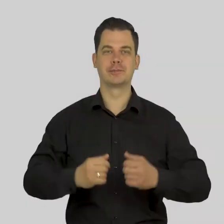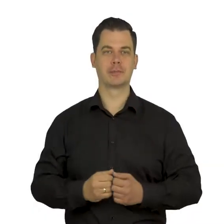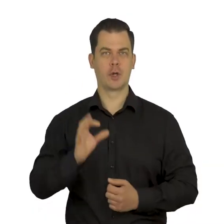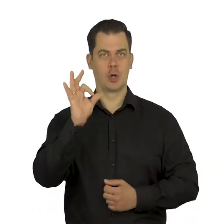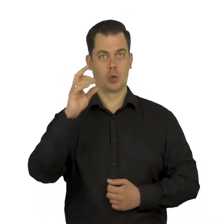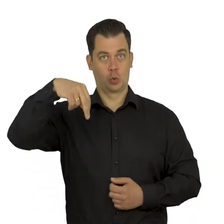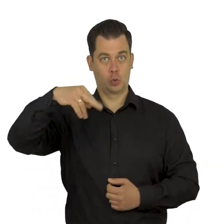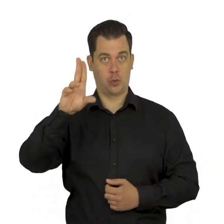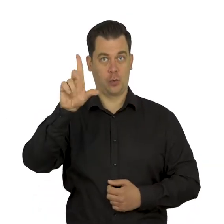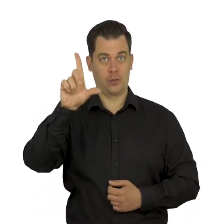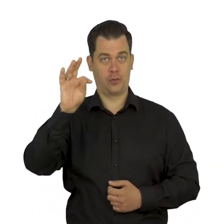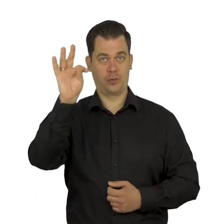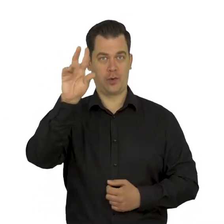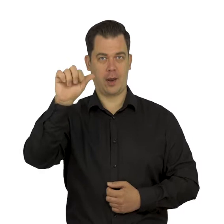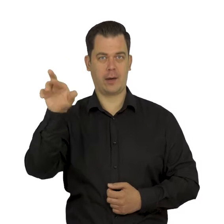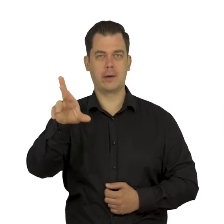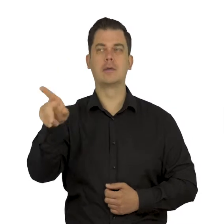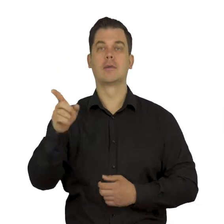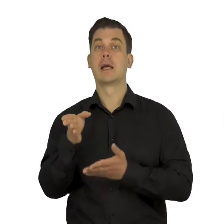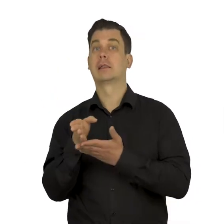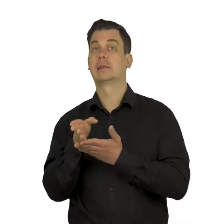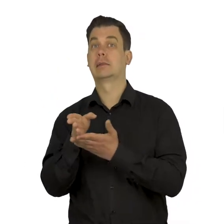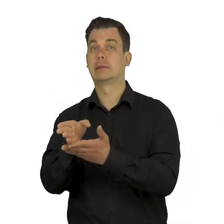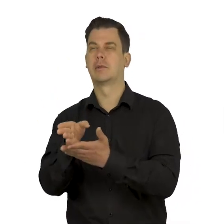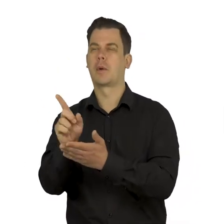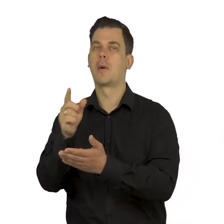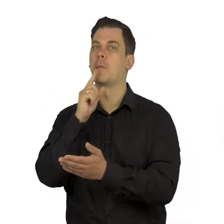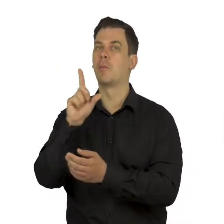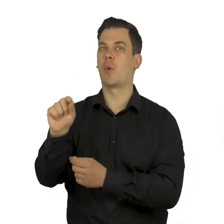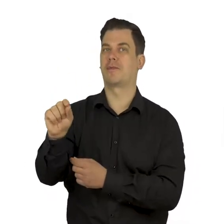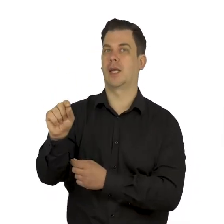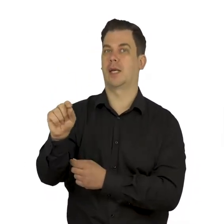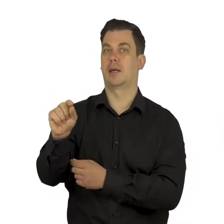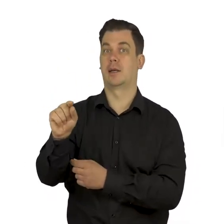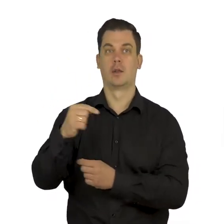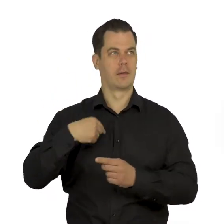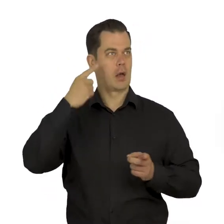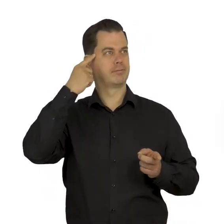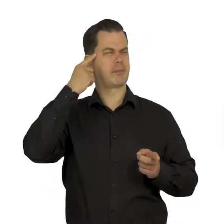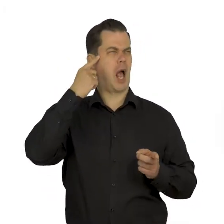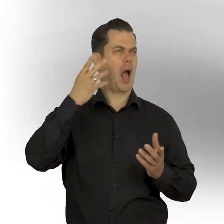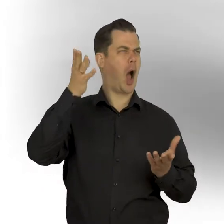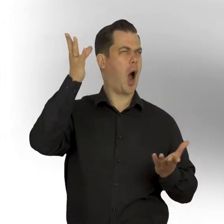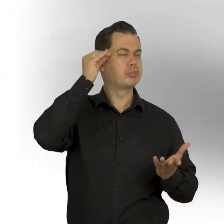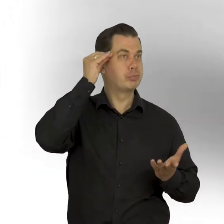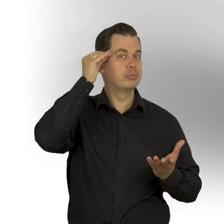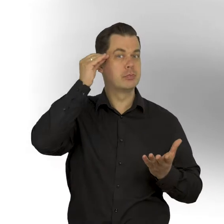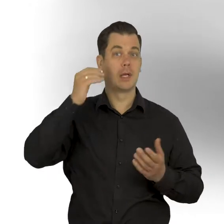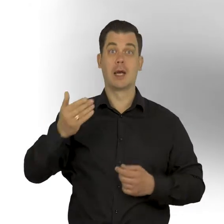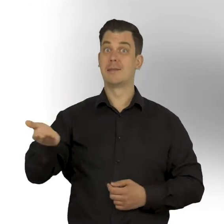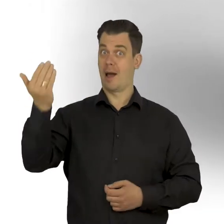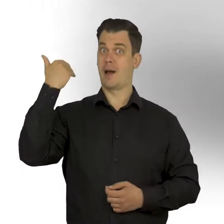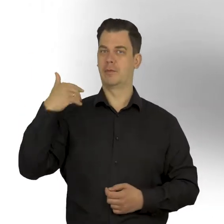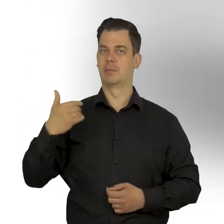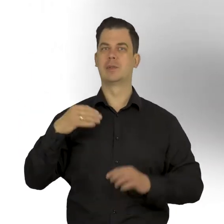Sufler to osoba podpowiadająca aktorowi pierwsze słowa tekstu na chwilę przed ich wypowiedzeniem. Kiedyś sufler